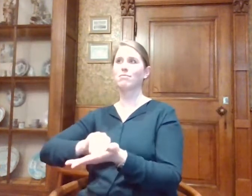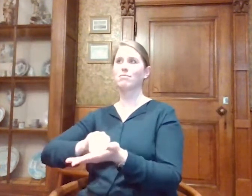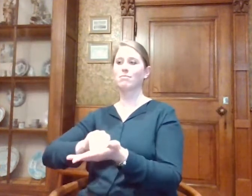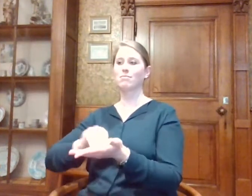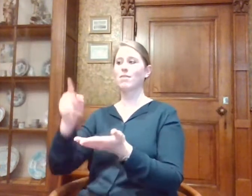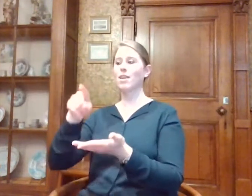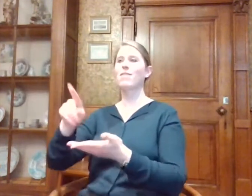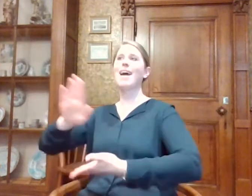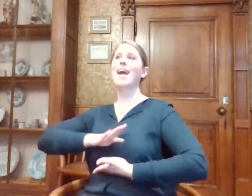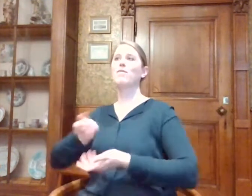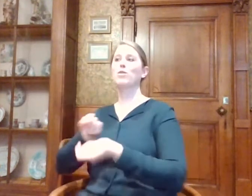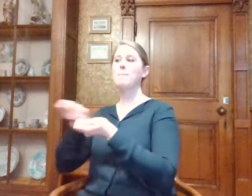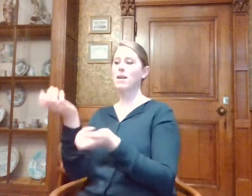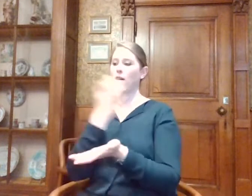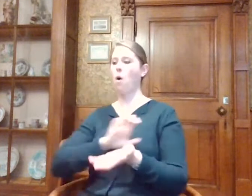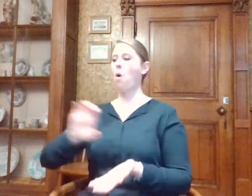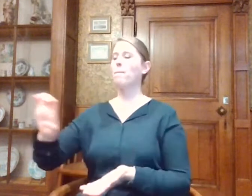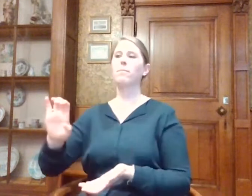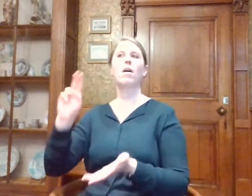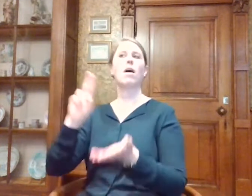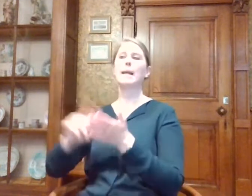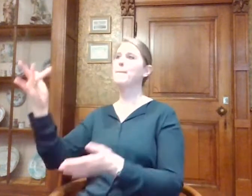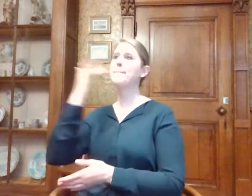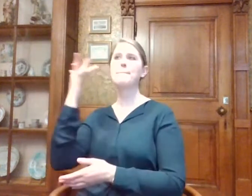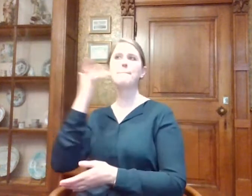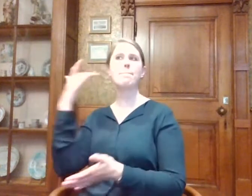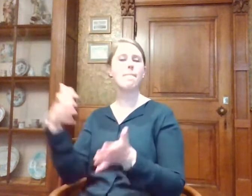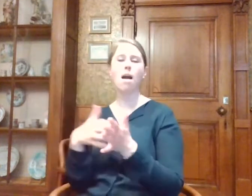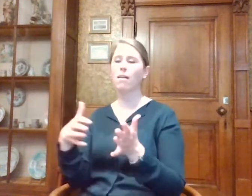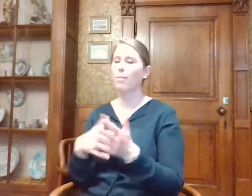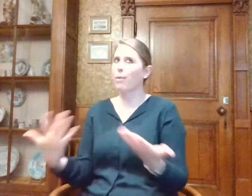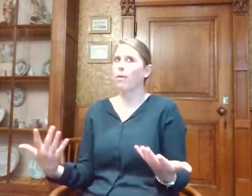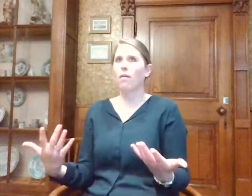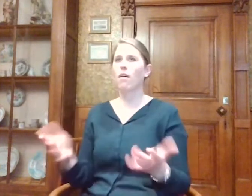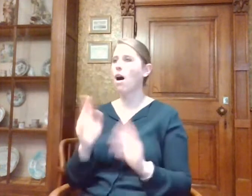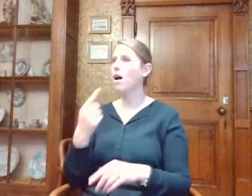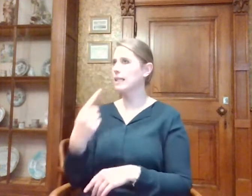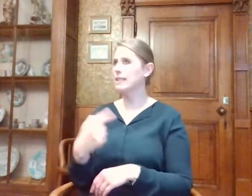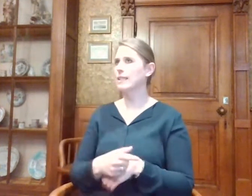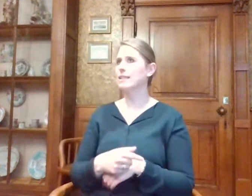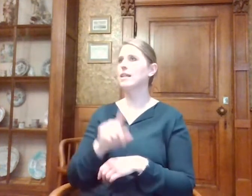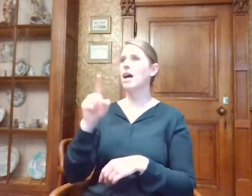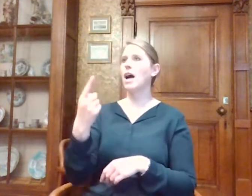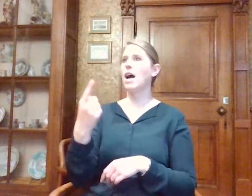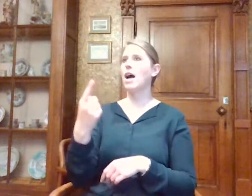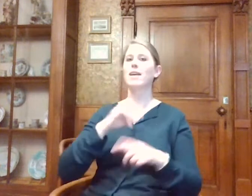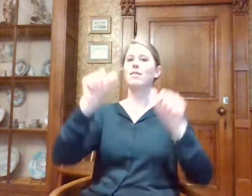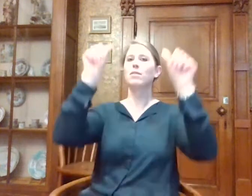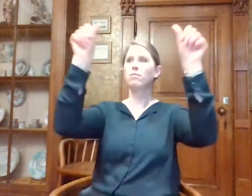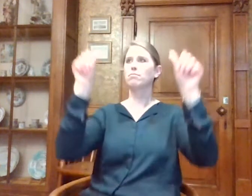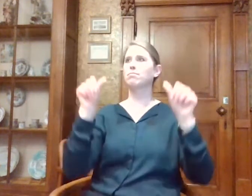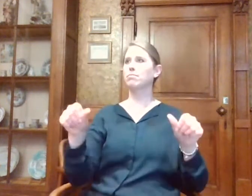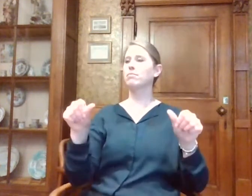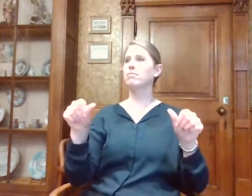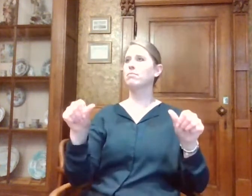Erfgoedmanager. Die is echt zeer gebruikersvriendelijk, zoals ik daarnet zei. En dan hebben wij de beacons opgehangen. Die kosten